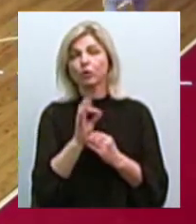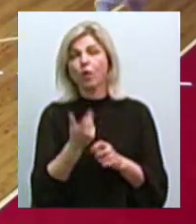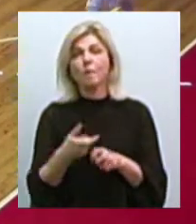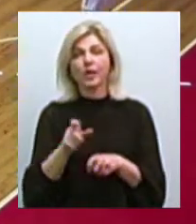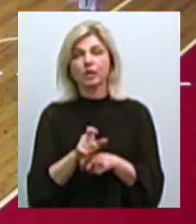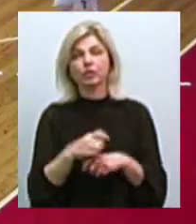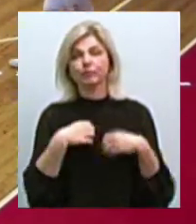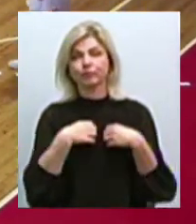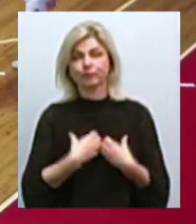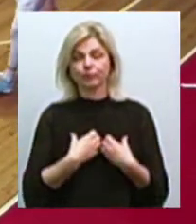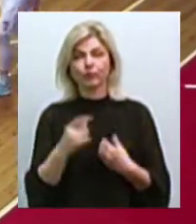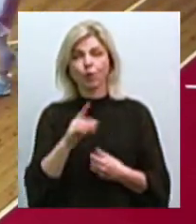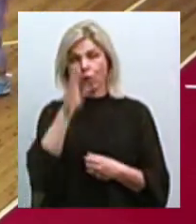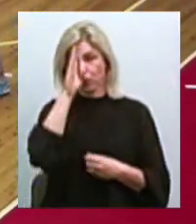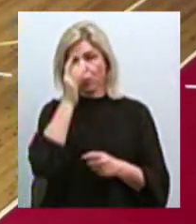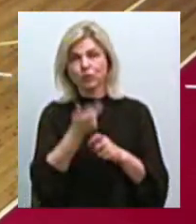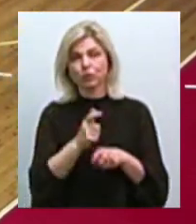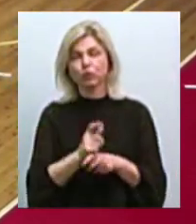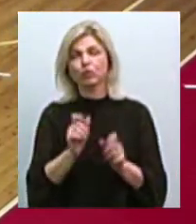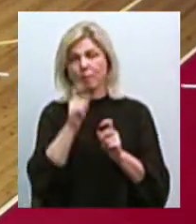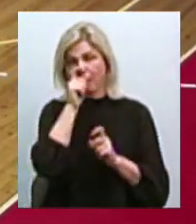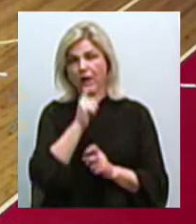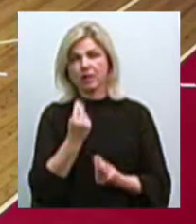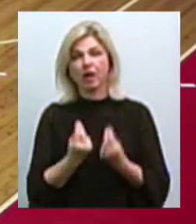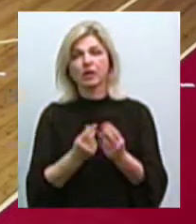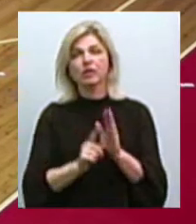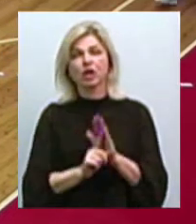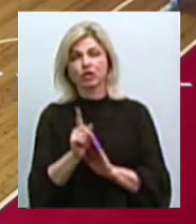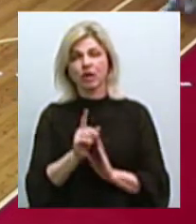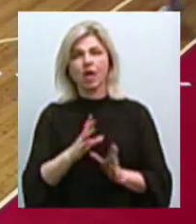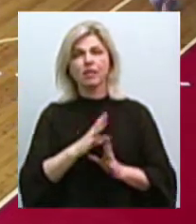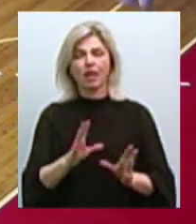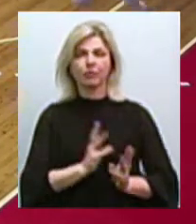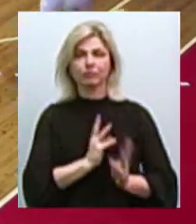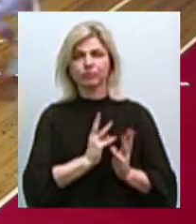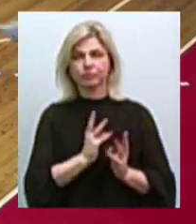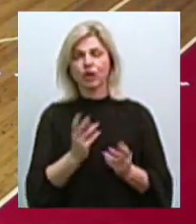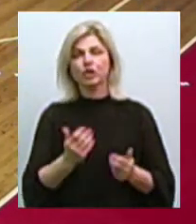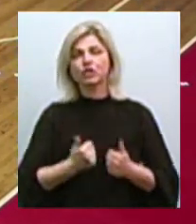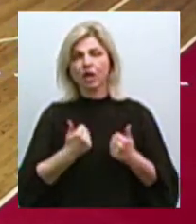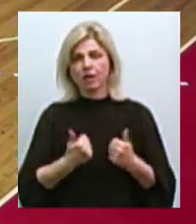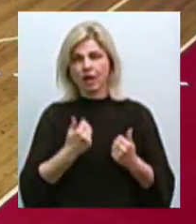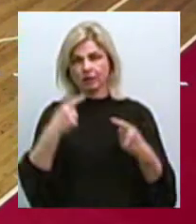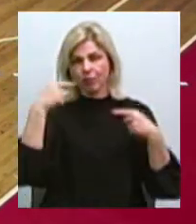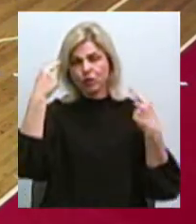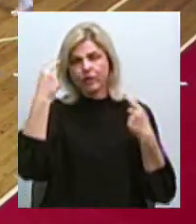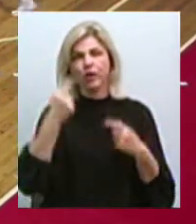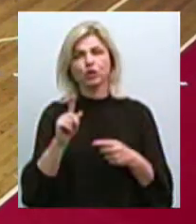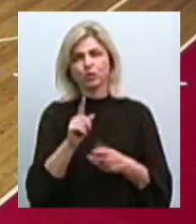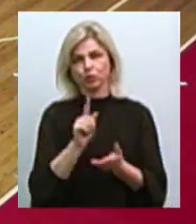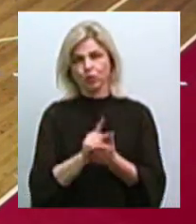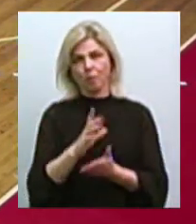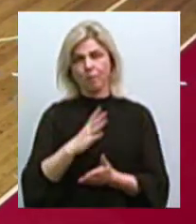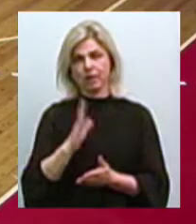за все засмутило. Хлопці дуже погано розпочали. І не було якогось такого вогню, бажання божевільного, яке було у команди